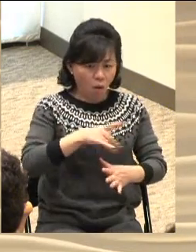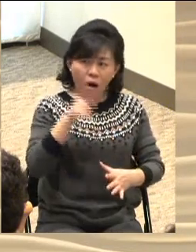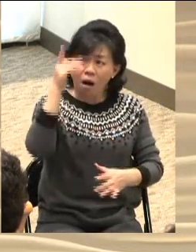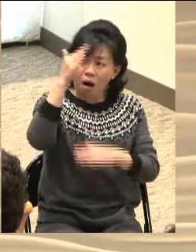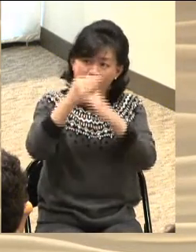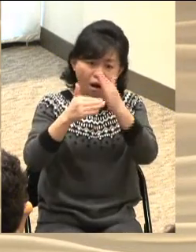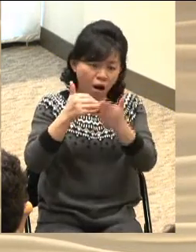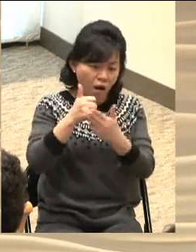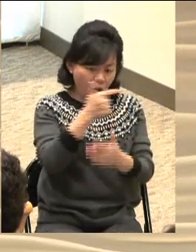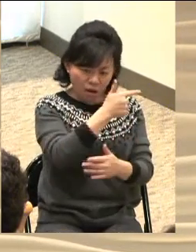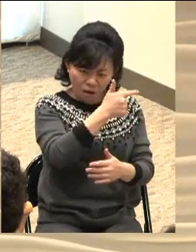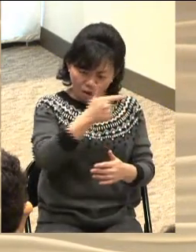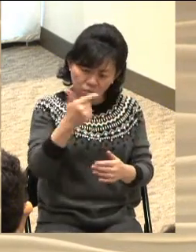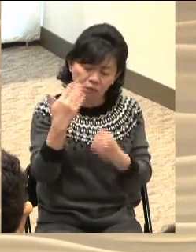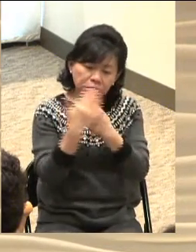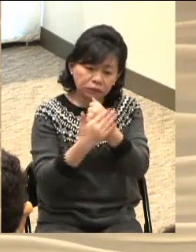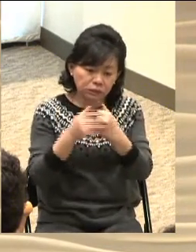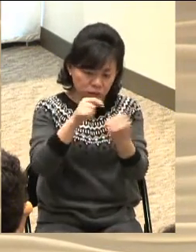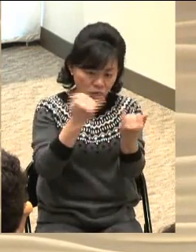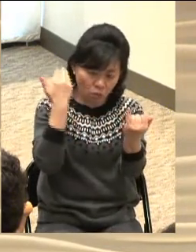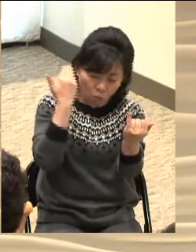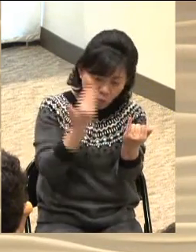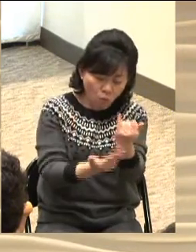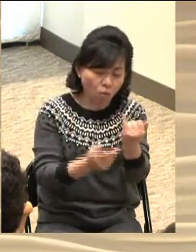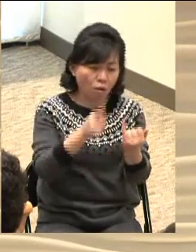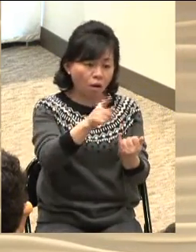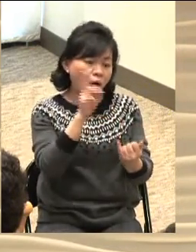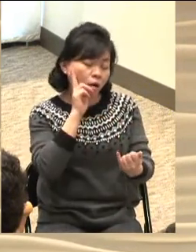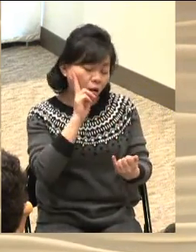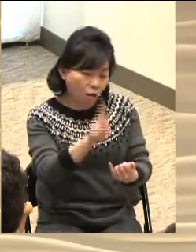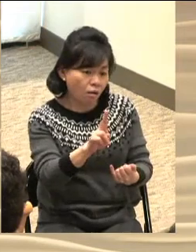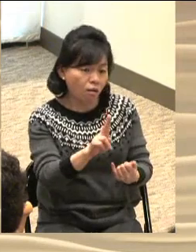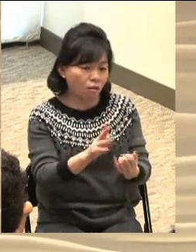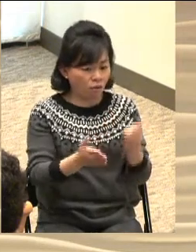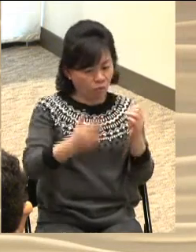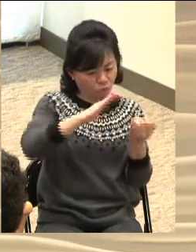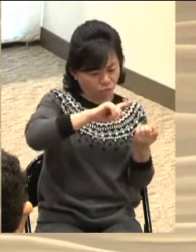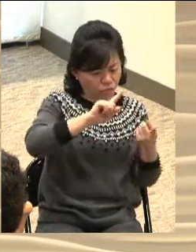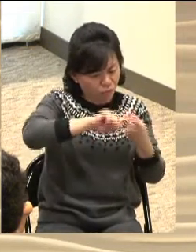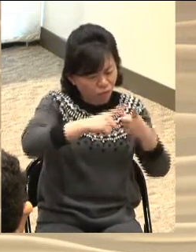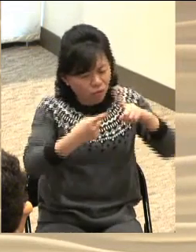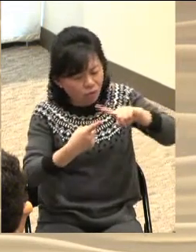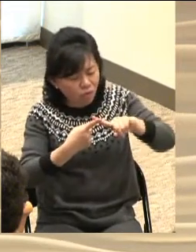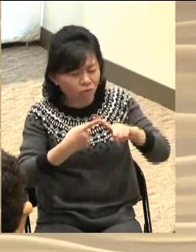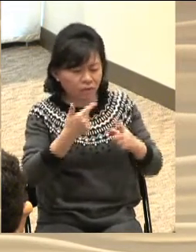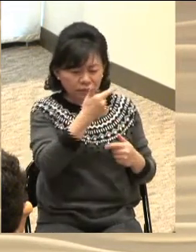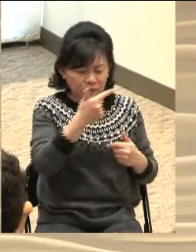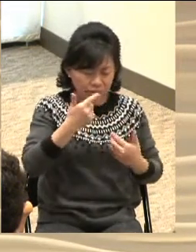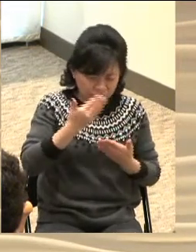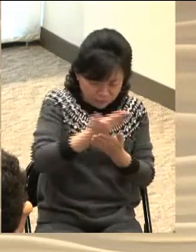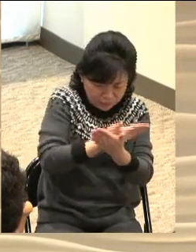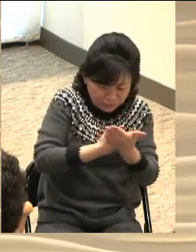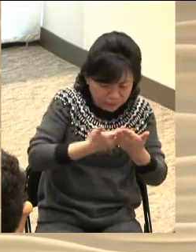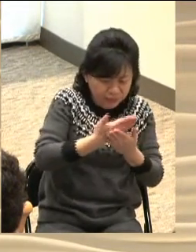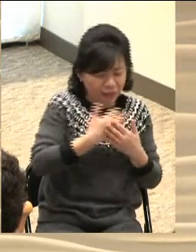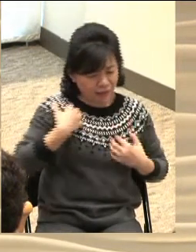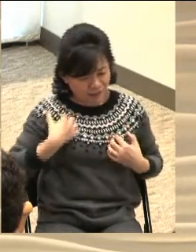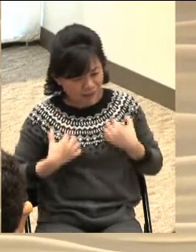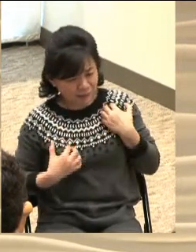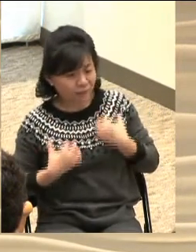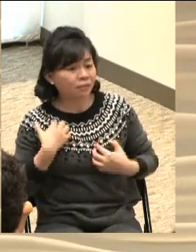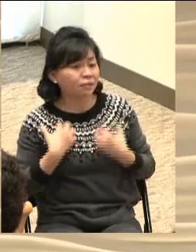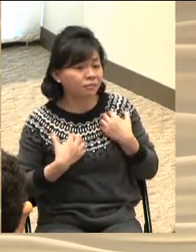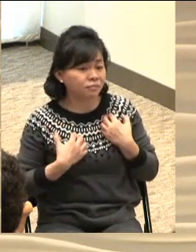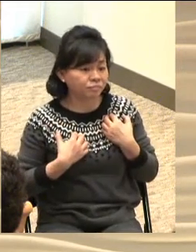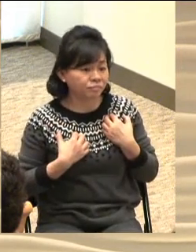맞다면 자신도 하나님의 아들을 잉태하게 될 것임을 확실히 알 수가 있게 되는 것이죠 이